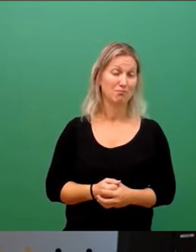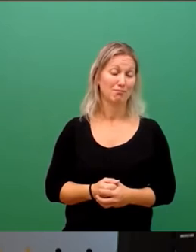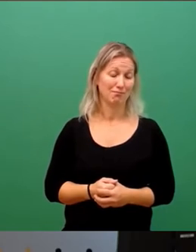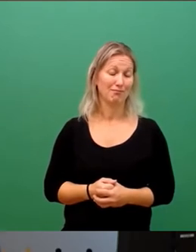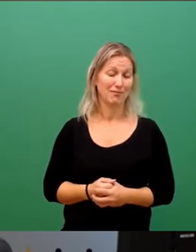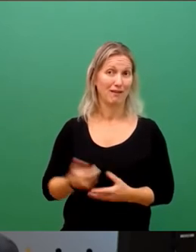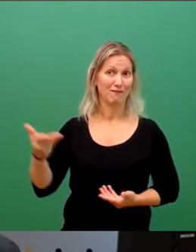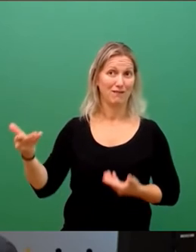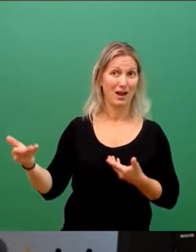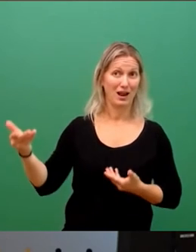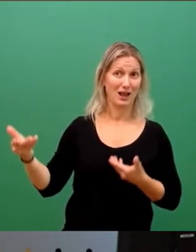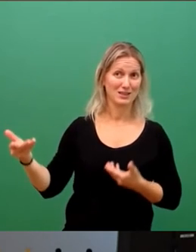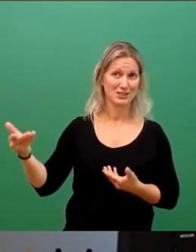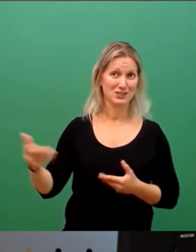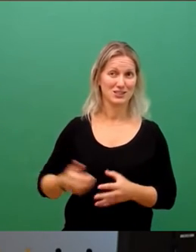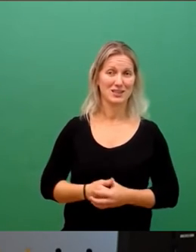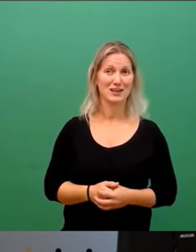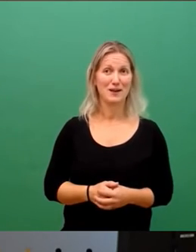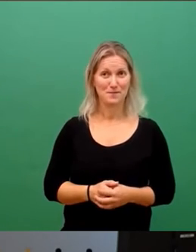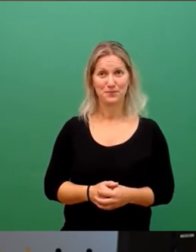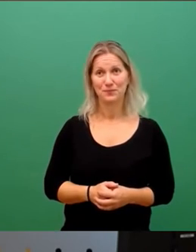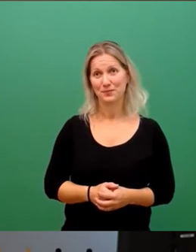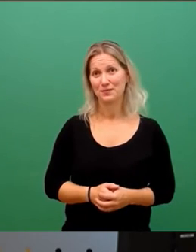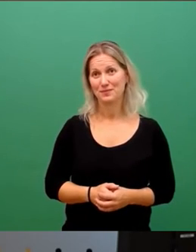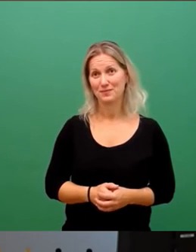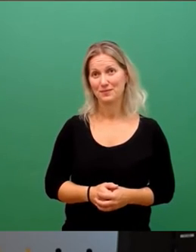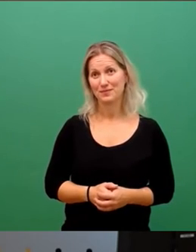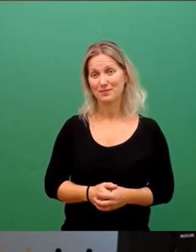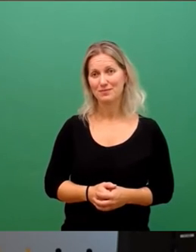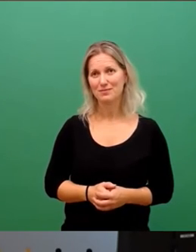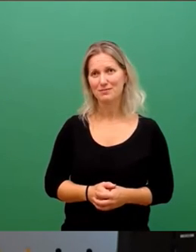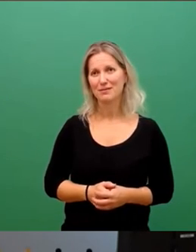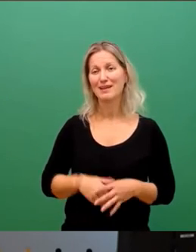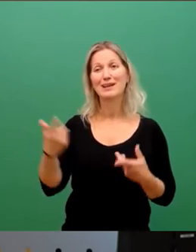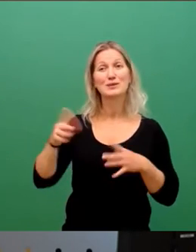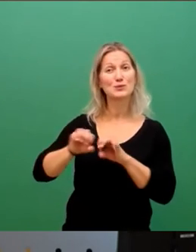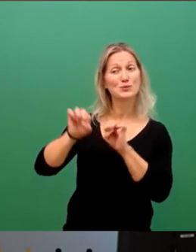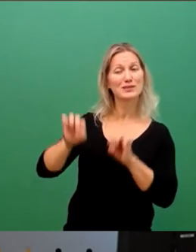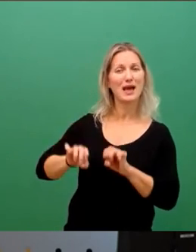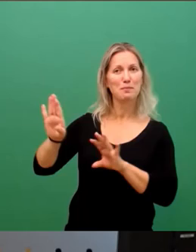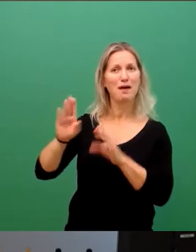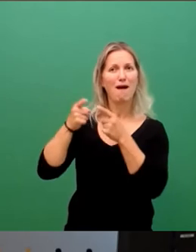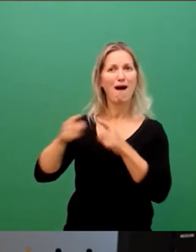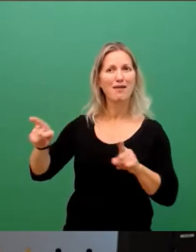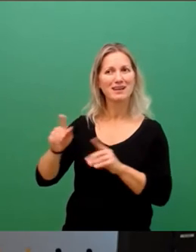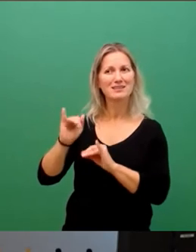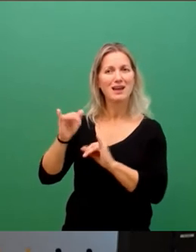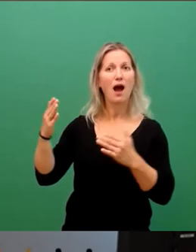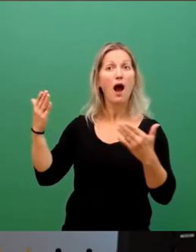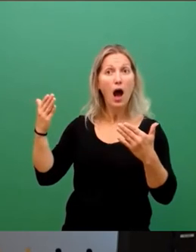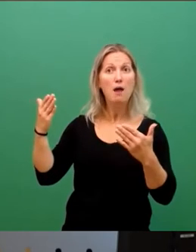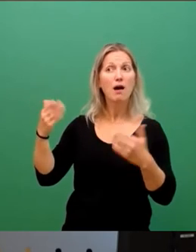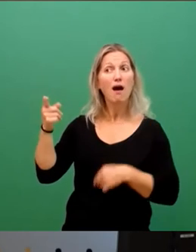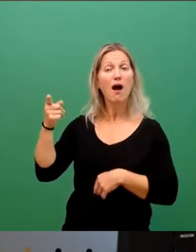einem anderen System kann man sagen, aber es sind die direkt gewählten